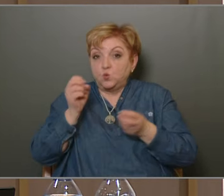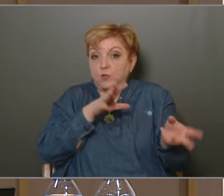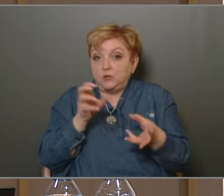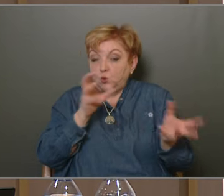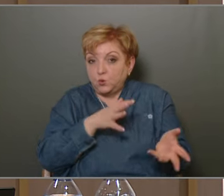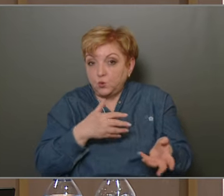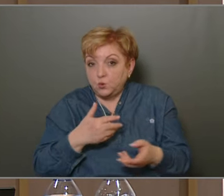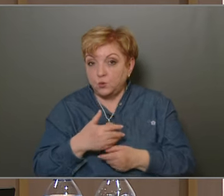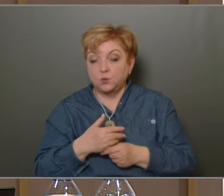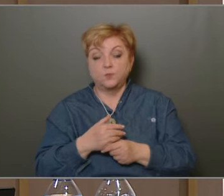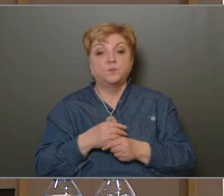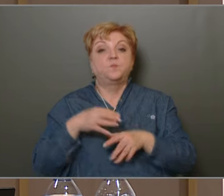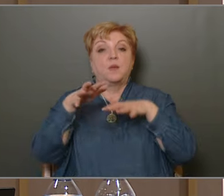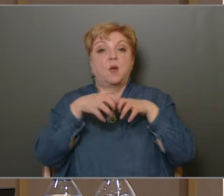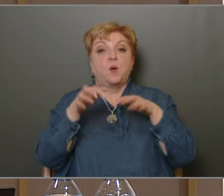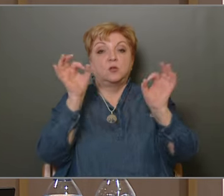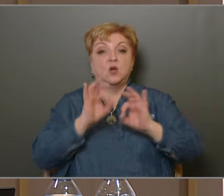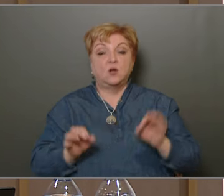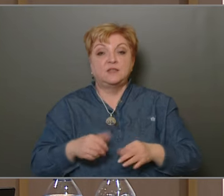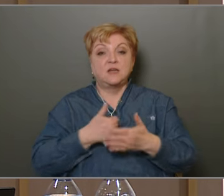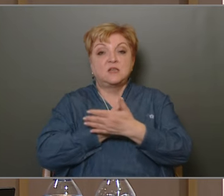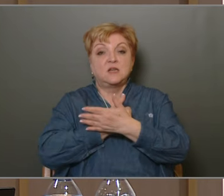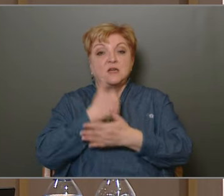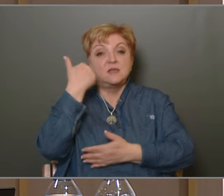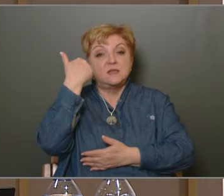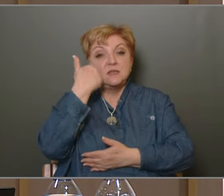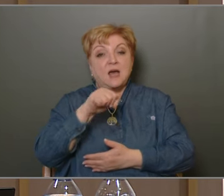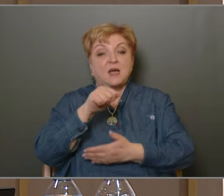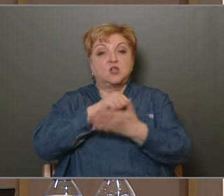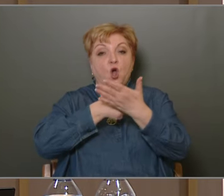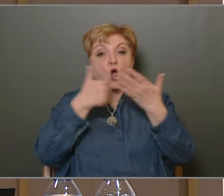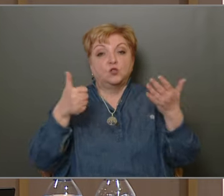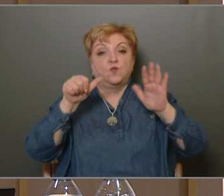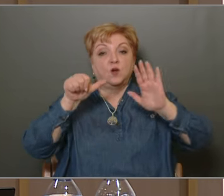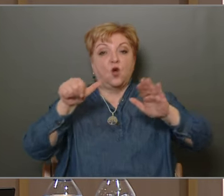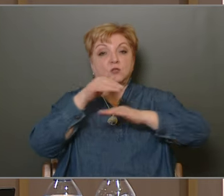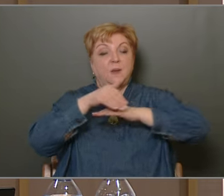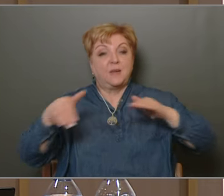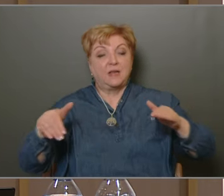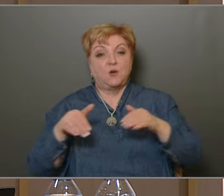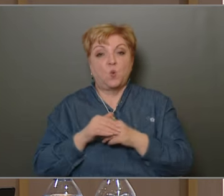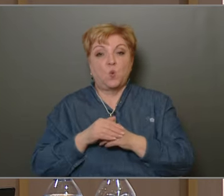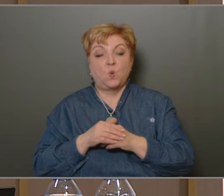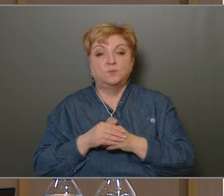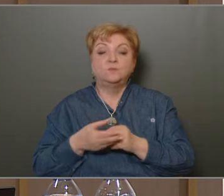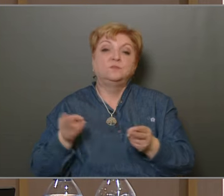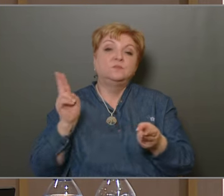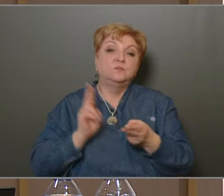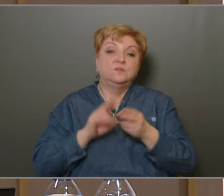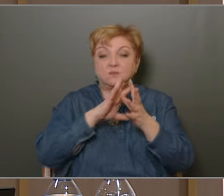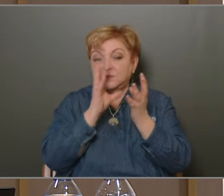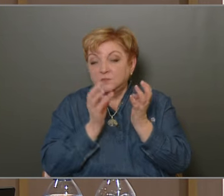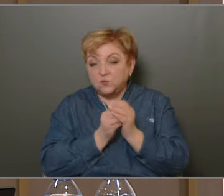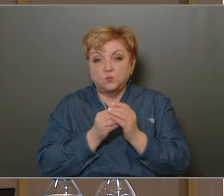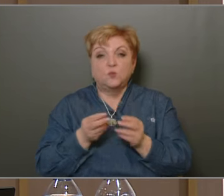területeken, köztéri szemeteseket, meg a parki takarítás, ez 166 millió forint, tehát ez egy több mint 500 millió forintos tétel, így